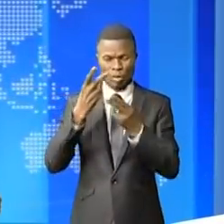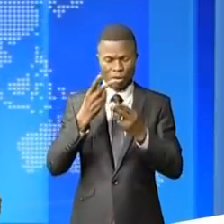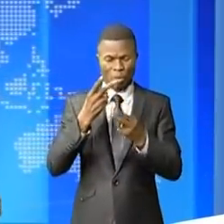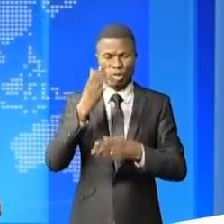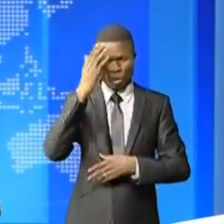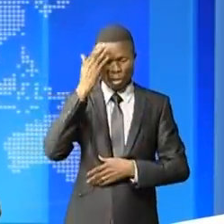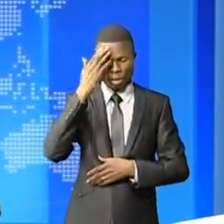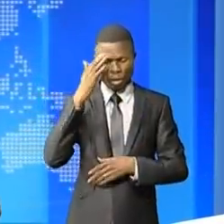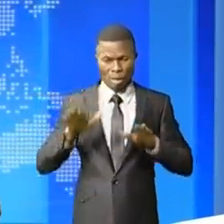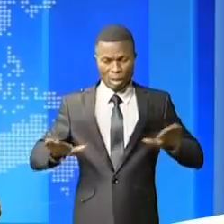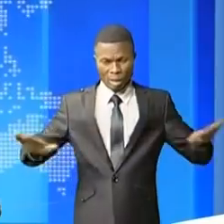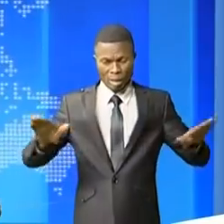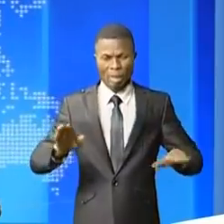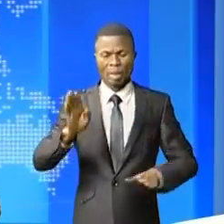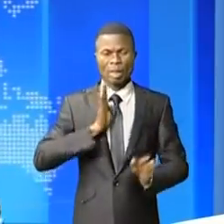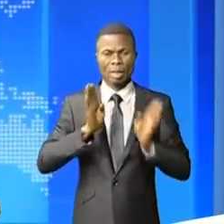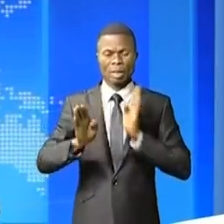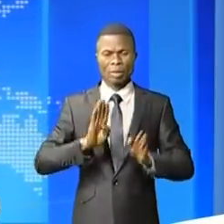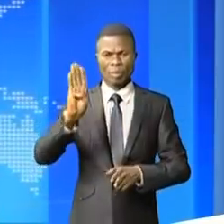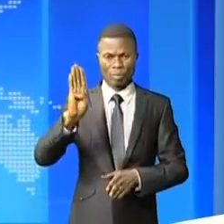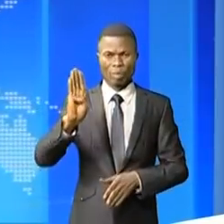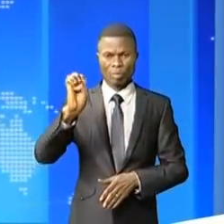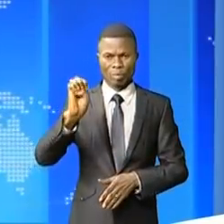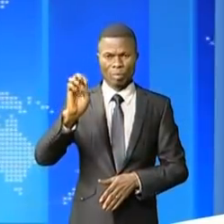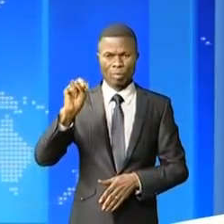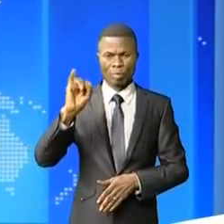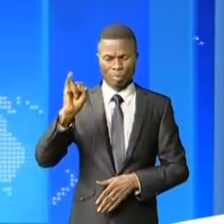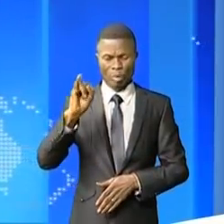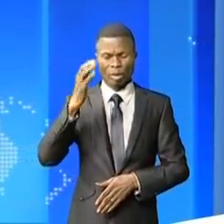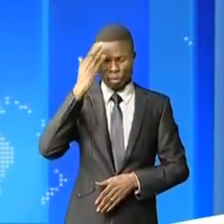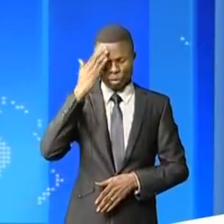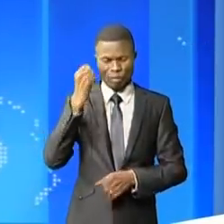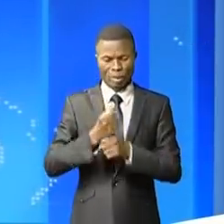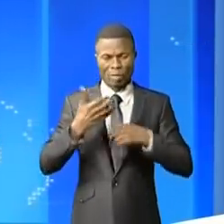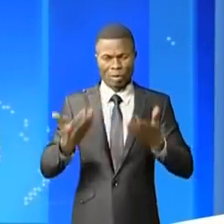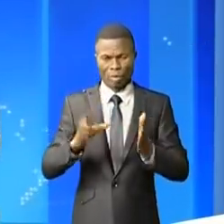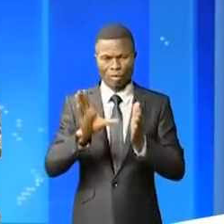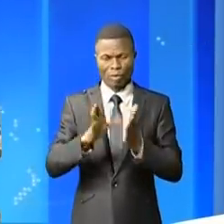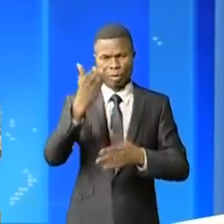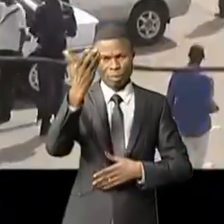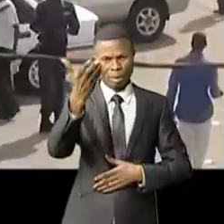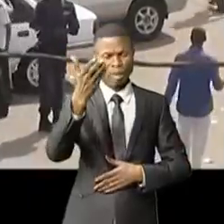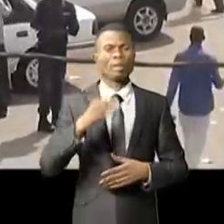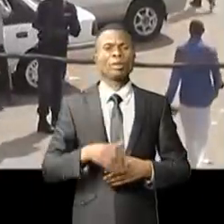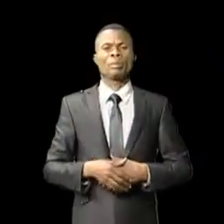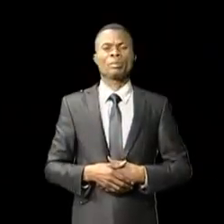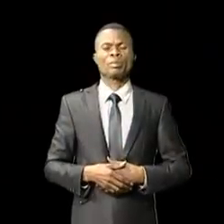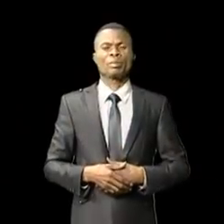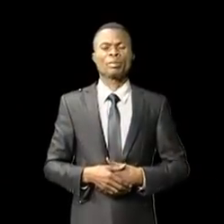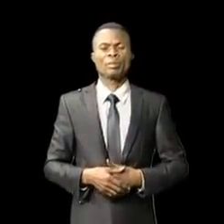'inspection à l'aéroport de Béni pour des études de faisabilité. Nicole Sessep nous en parle. Voilà.